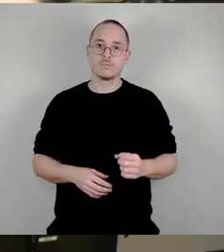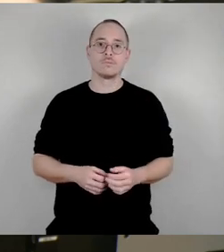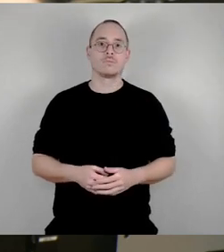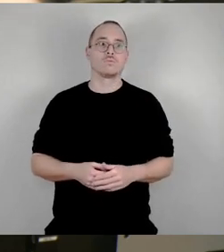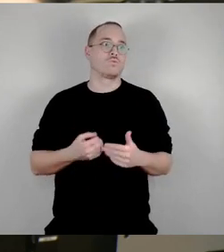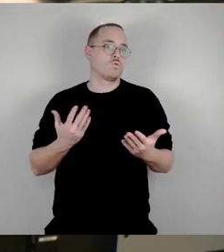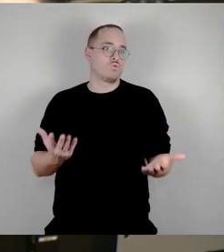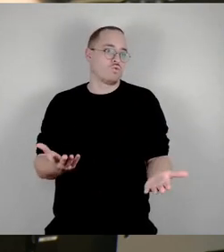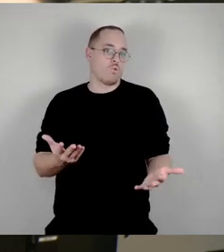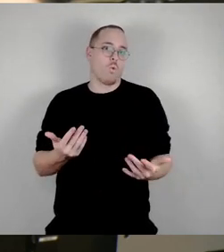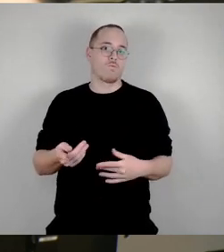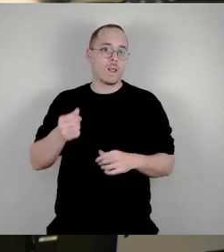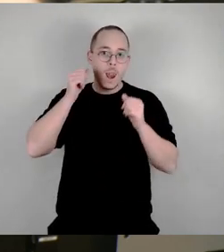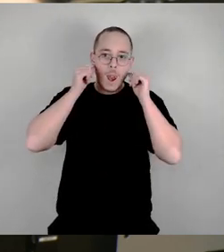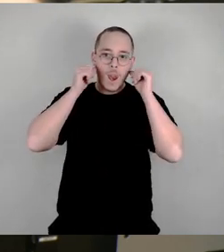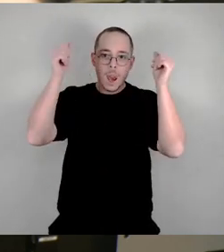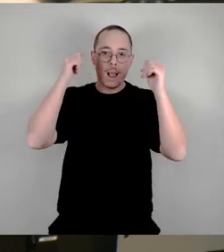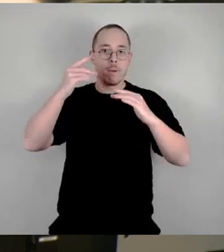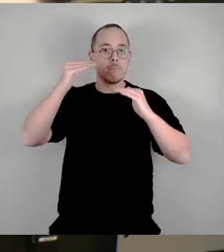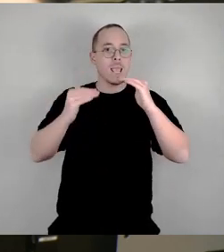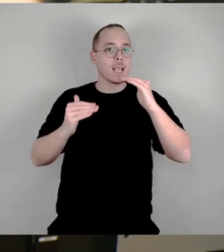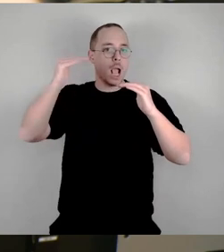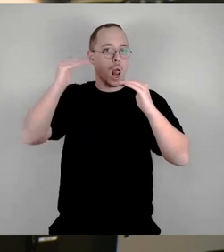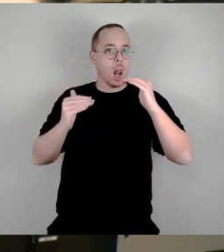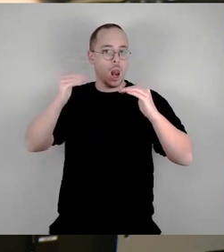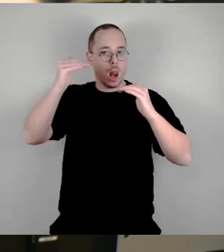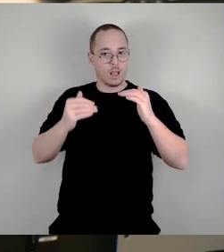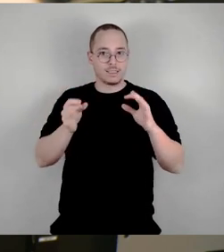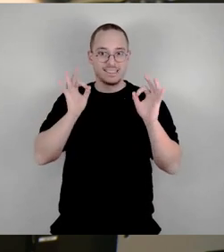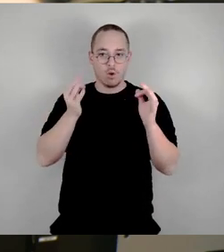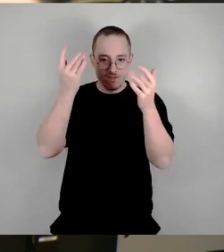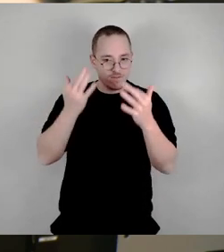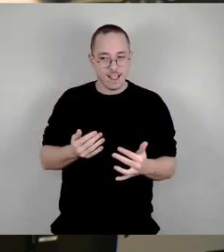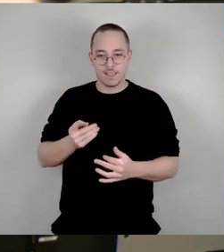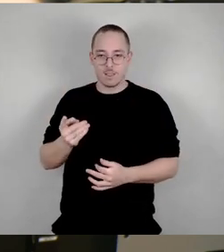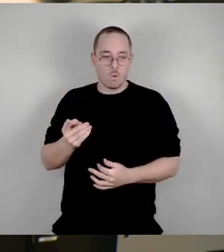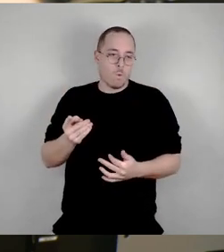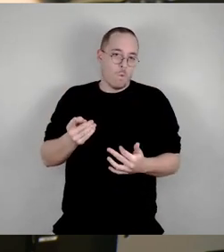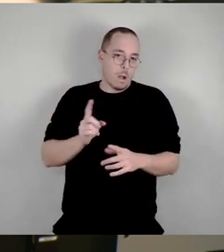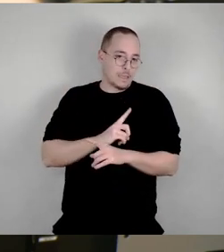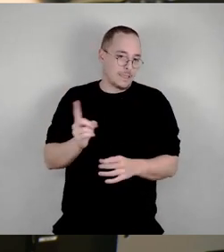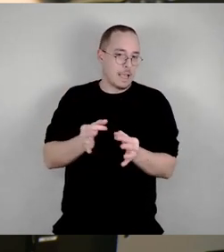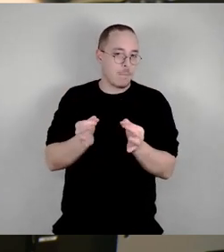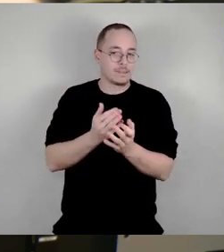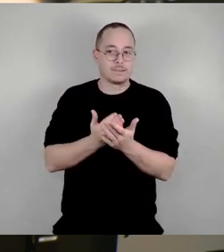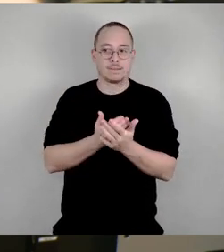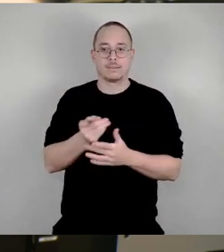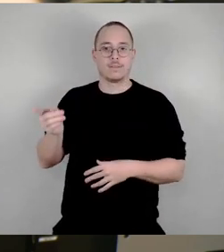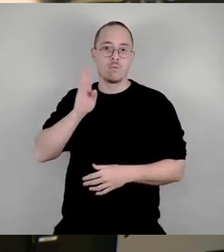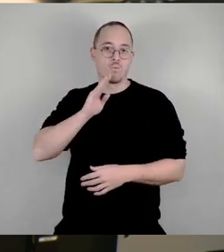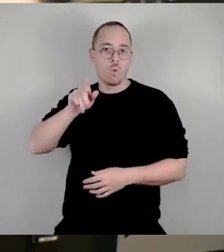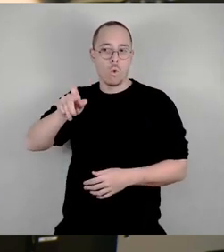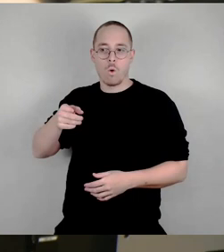wird, weil keine Probleme, die der Bürger hat, abgeholfen werden. Und jetzt erheilt es uns, wie schon gesagt, wieder.